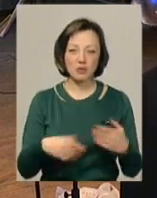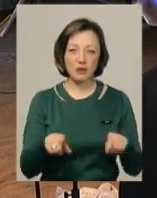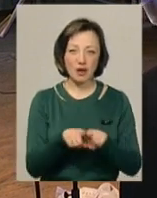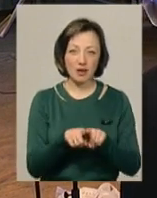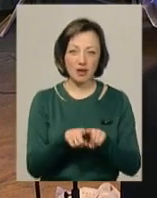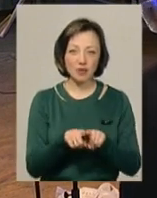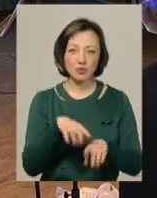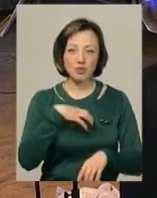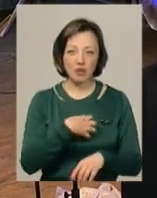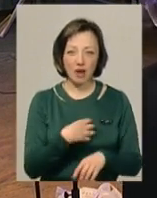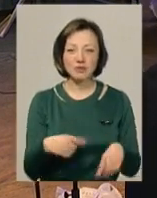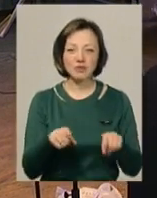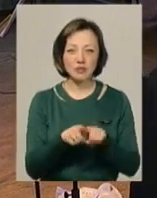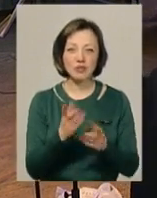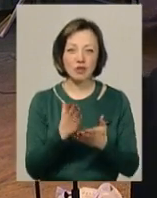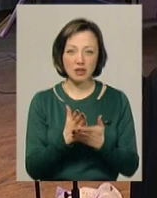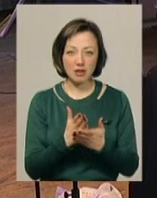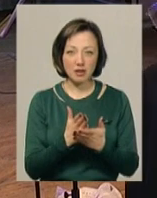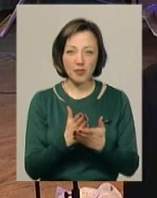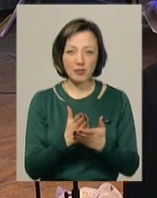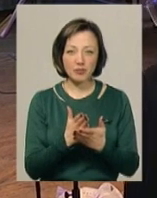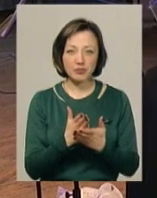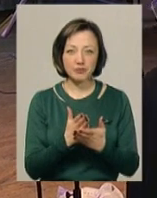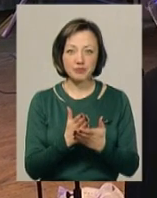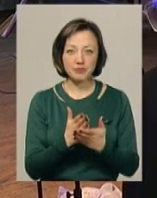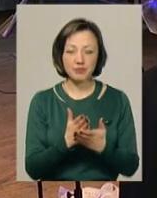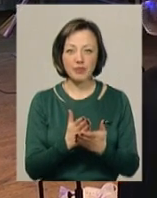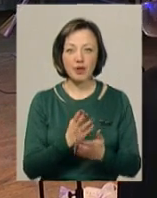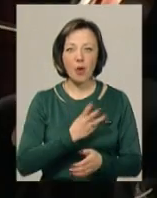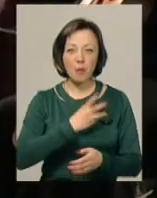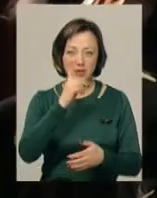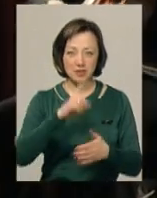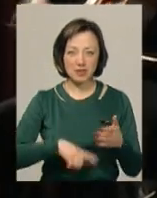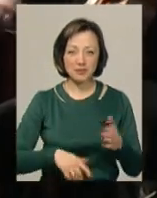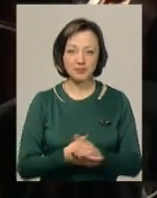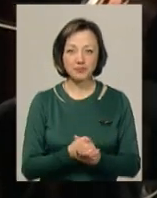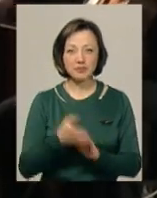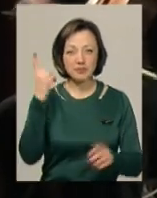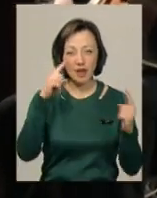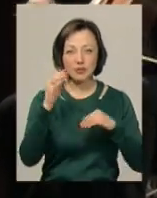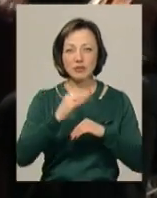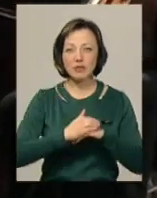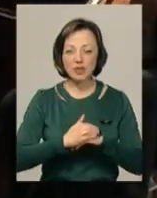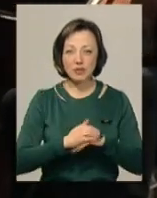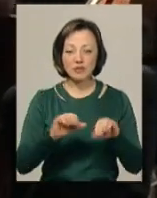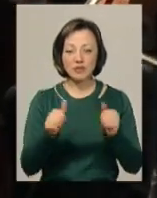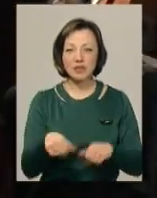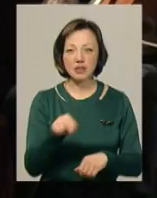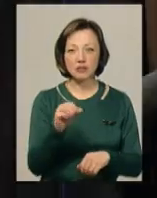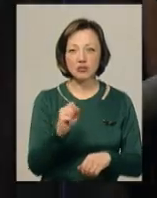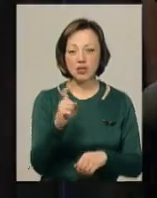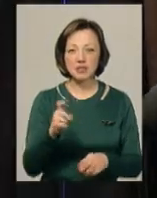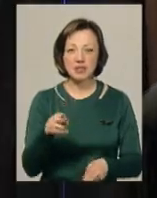сумна, вона все ж в певній мірі оптимістична. Авторський вечір Мирослава Скурика у стилі джаз